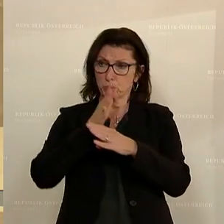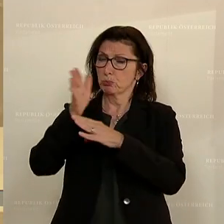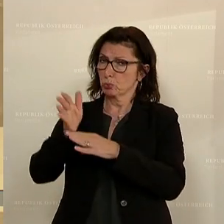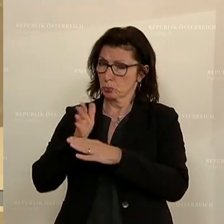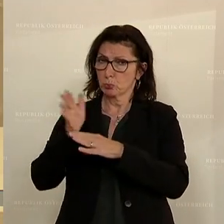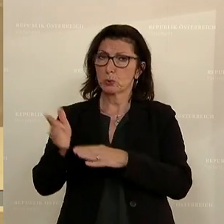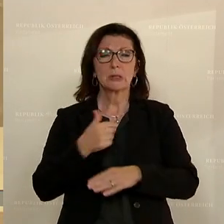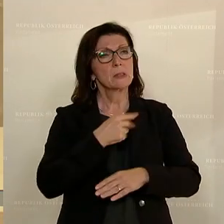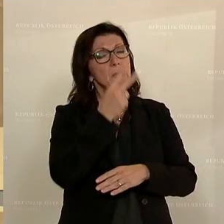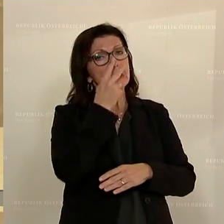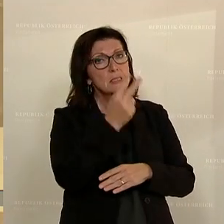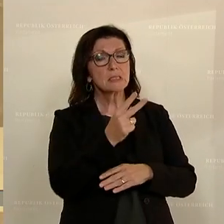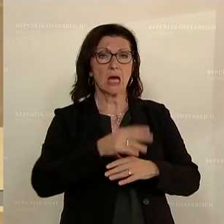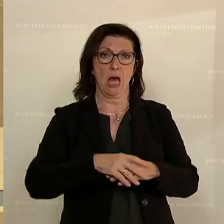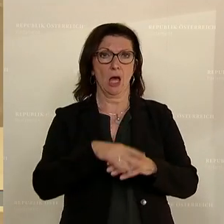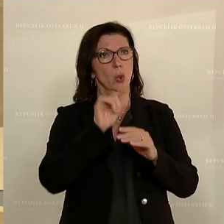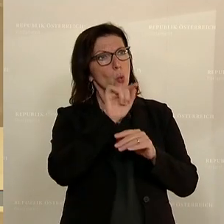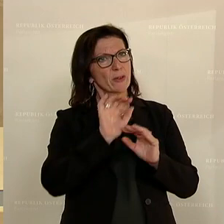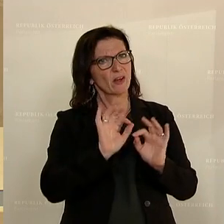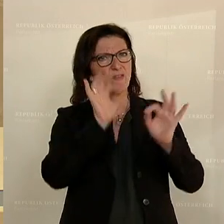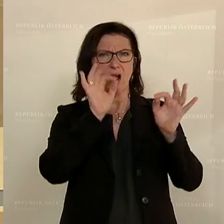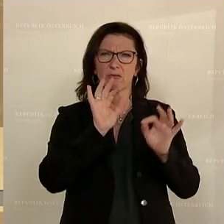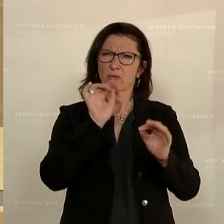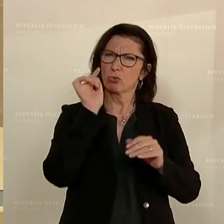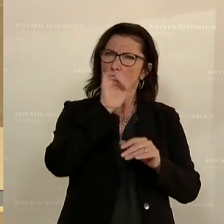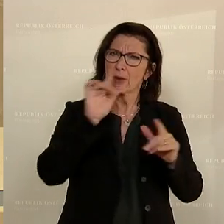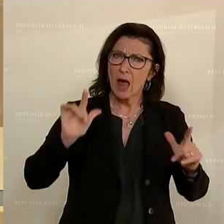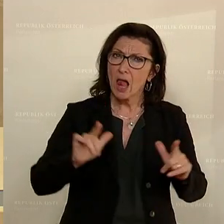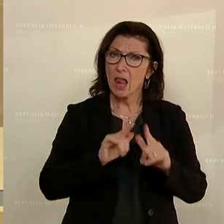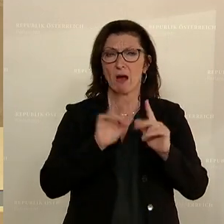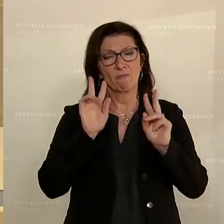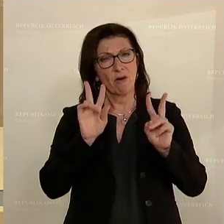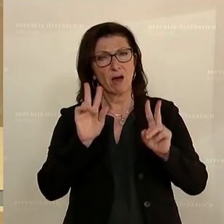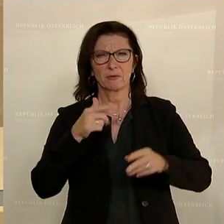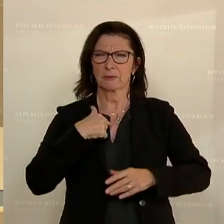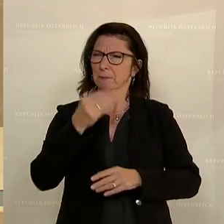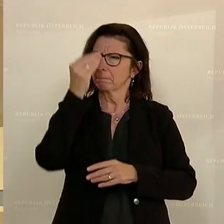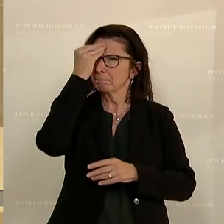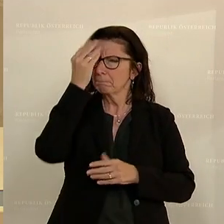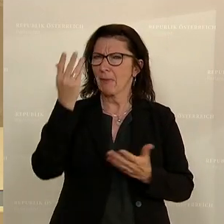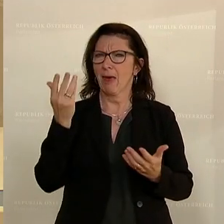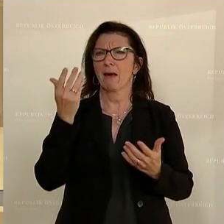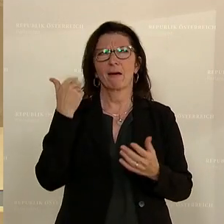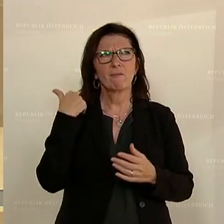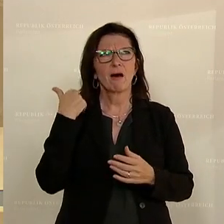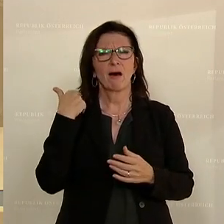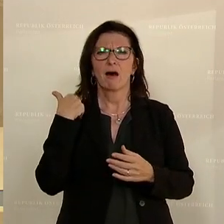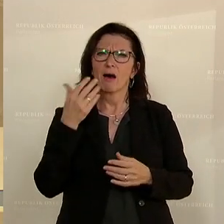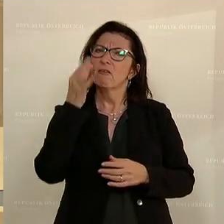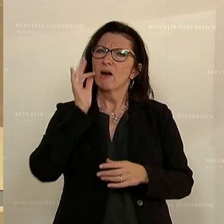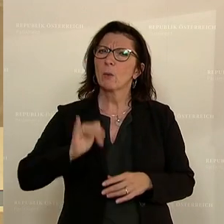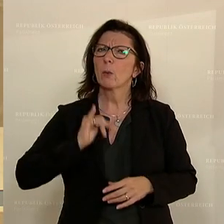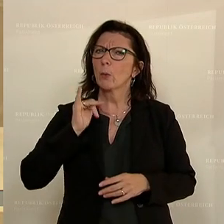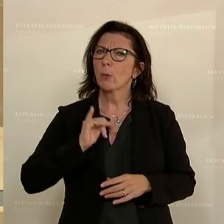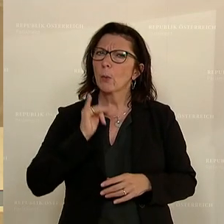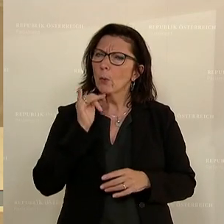der Qualität und was dort in Wirklichkeit auch geleistet wird. Und ich kann mich erinnern, ein sehr langes Gespräch mit einer jungen Frau,